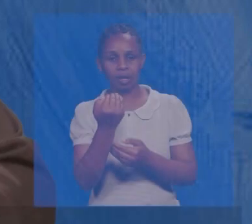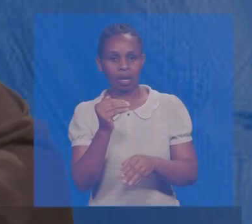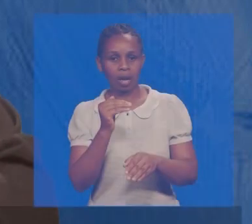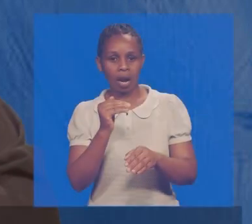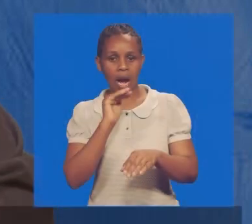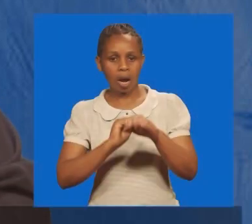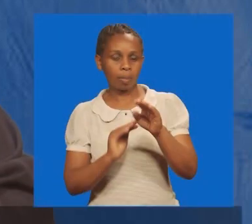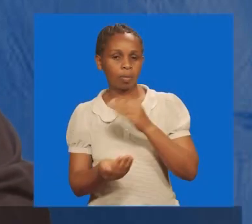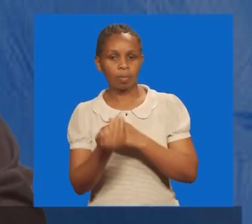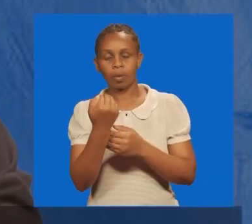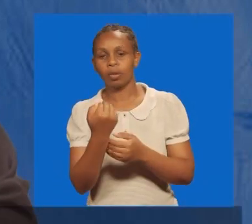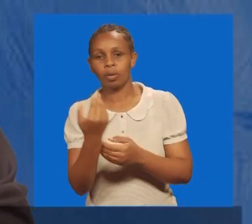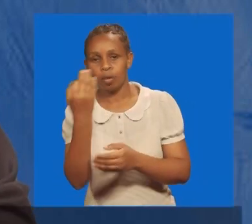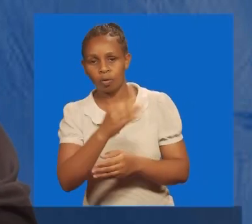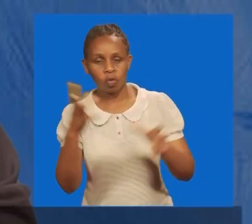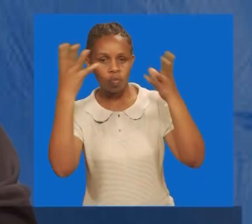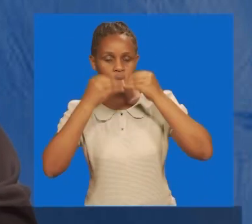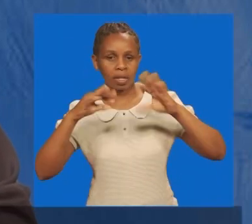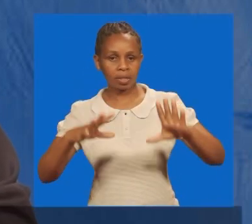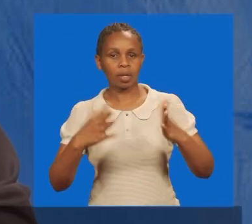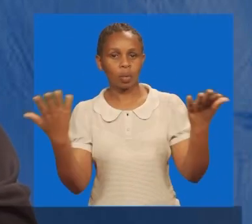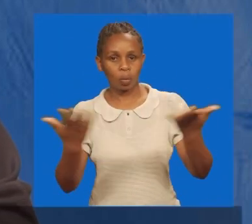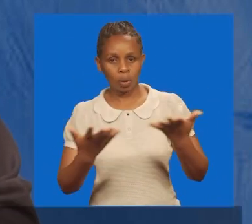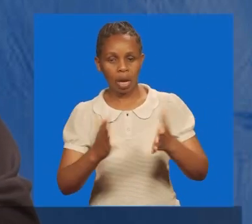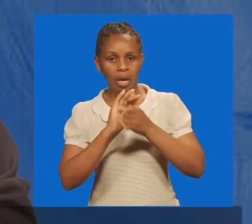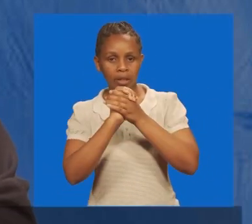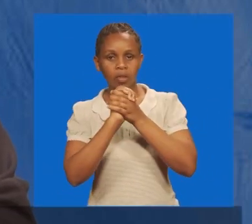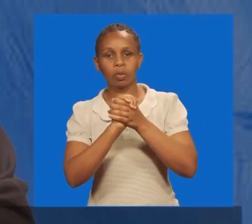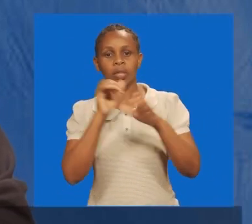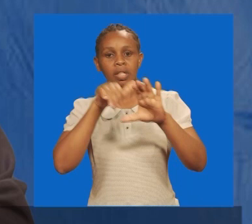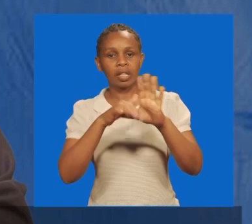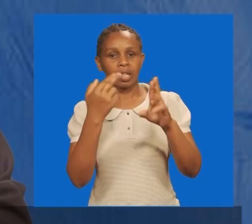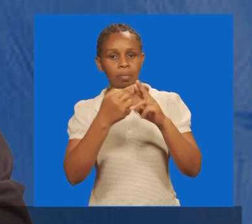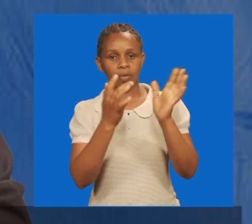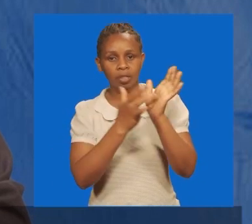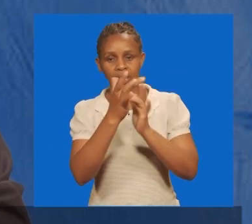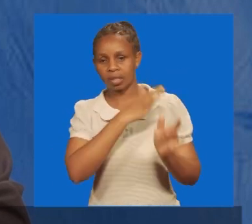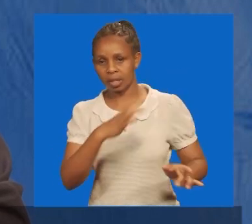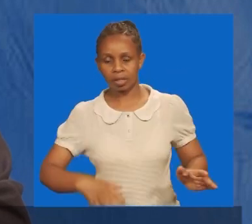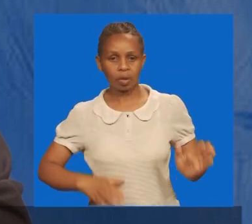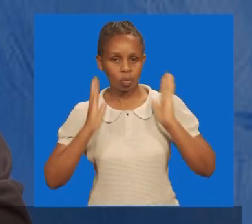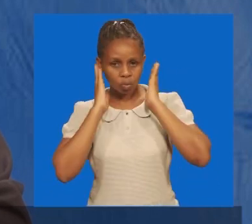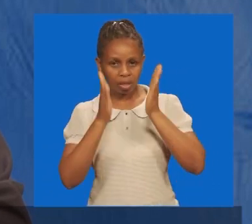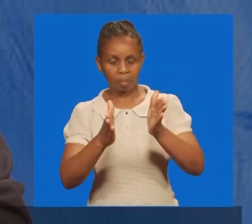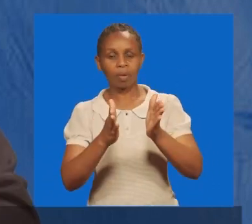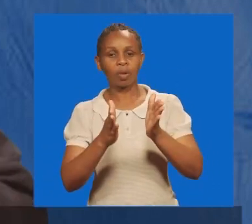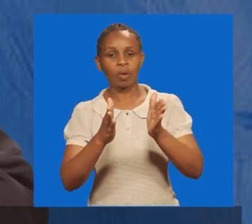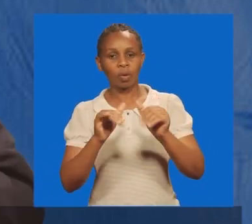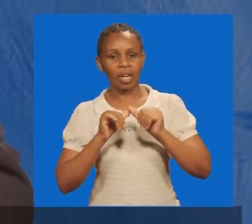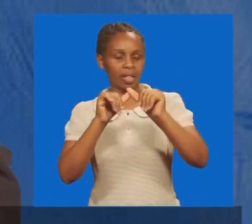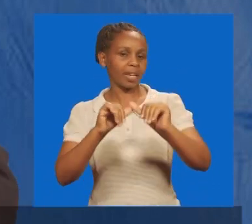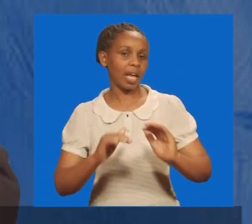Asubu njema, asubu ya baraka. Ambapo, nina kusalimu katika jina la Yesu Kristo,